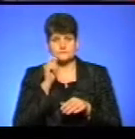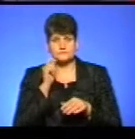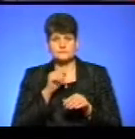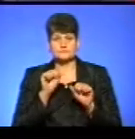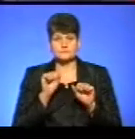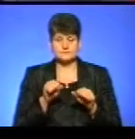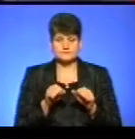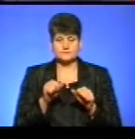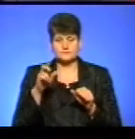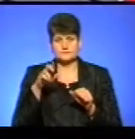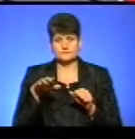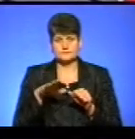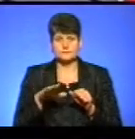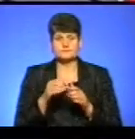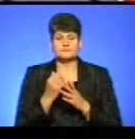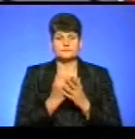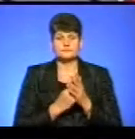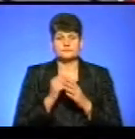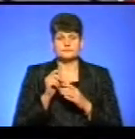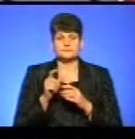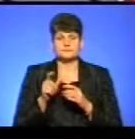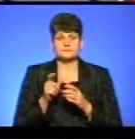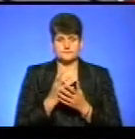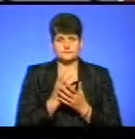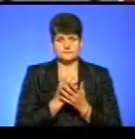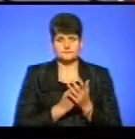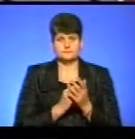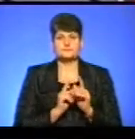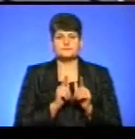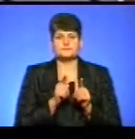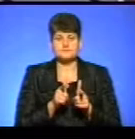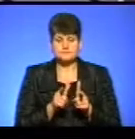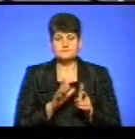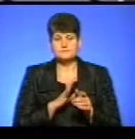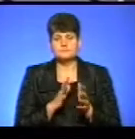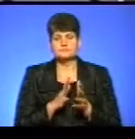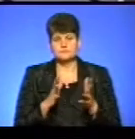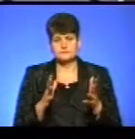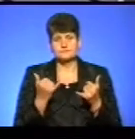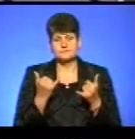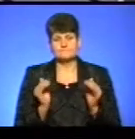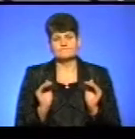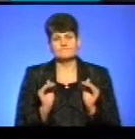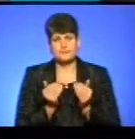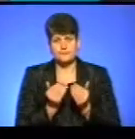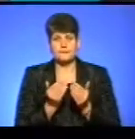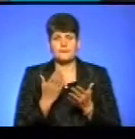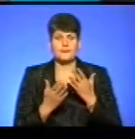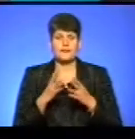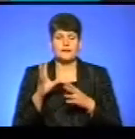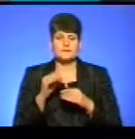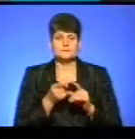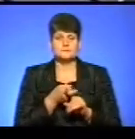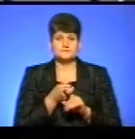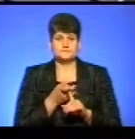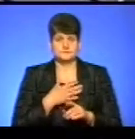правах країни-кандидата, він був ширший в країнах-членах, поки що він все-таки достатньо обмежений, але все залежить,